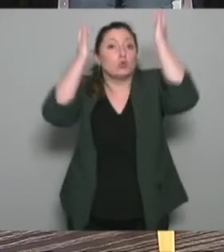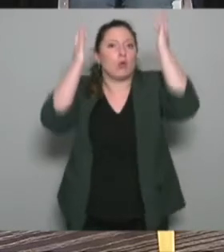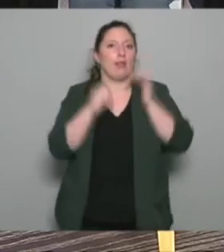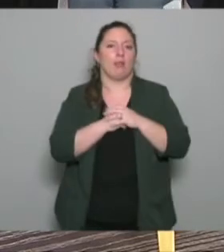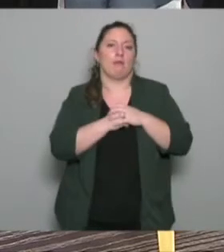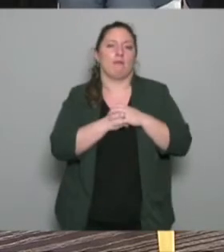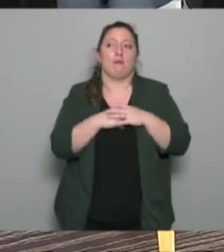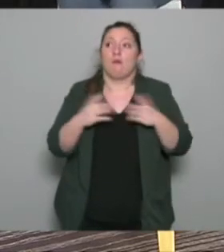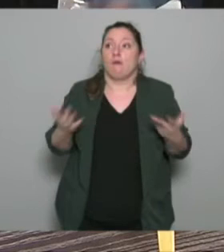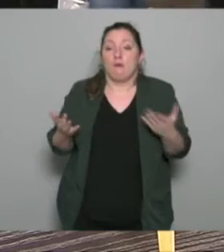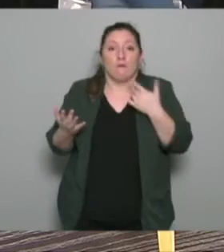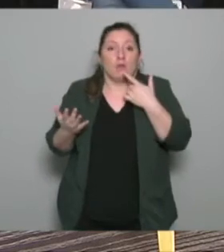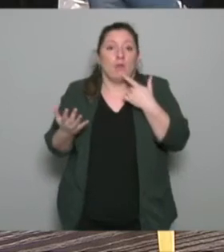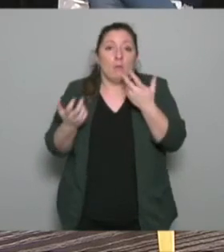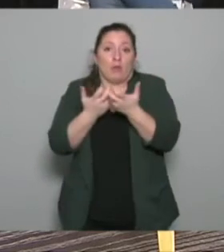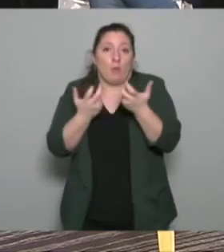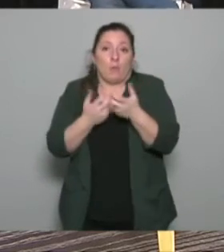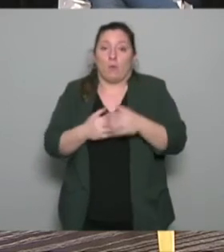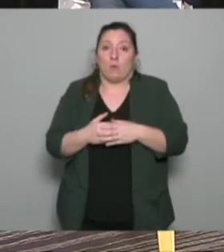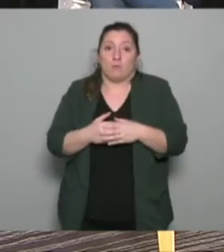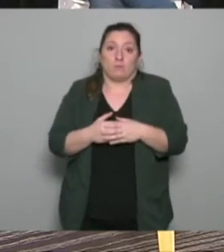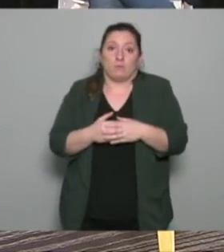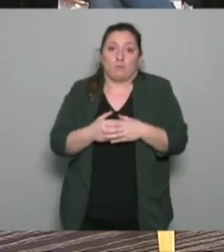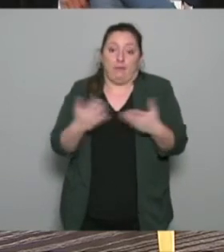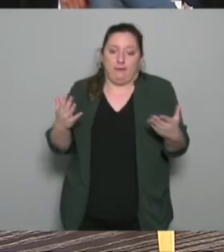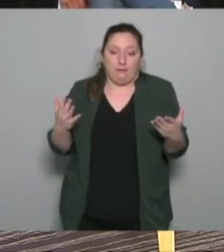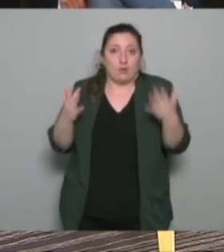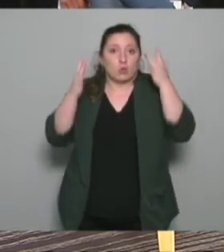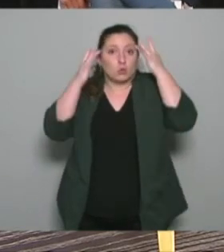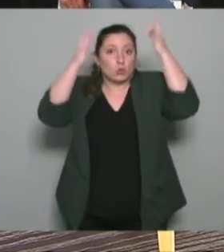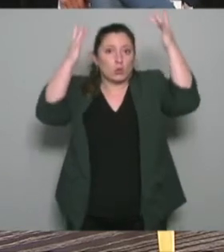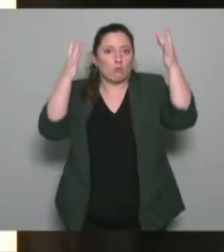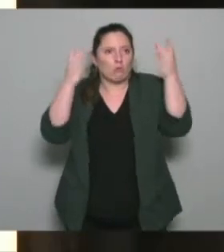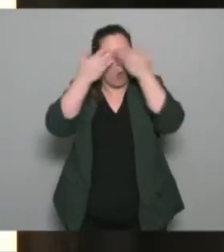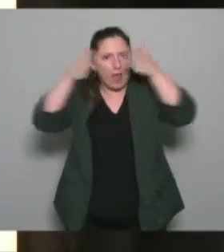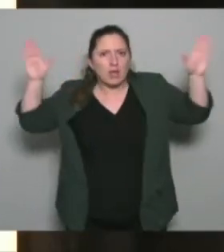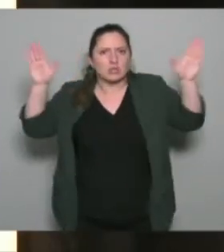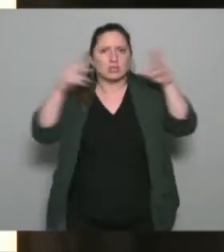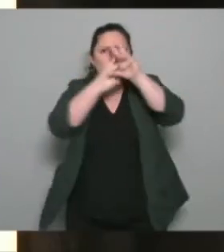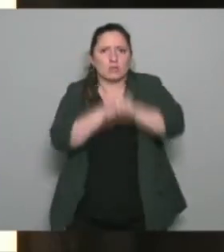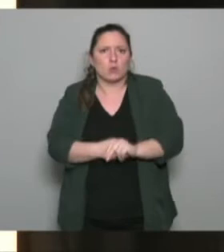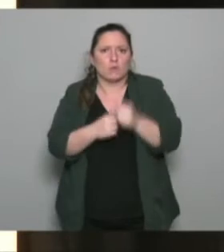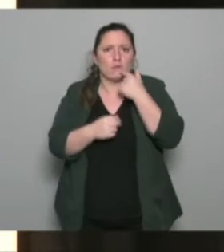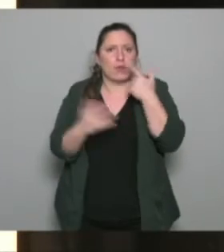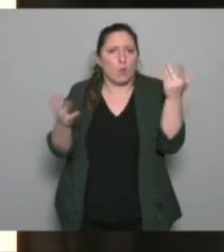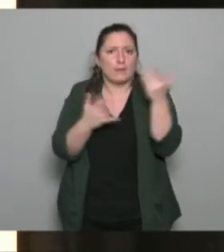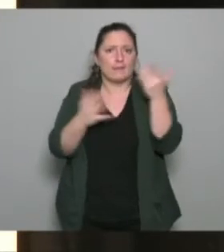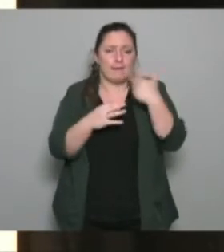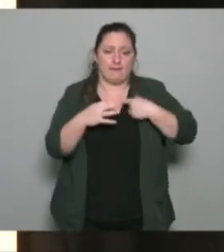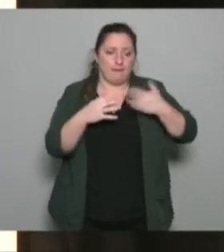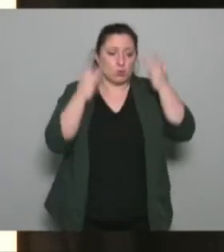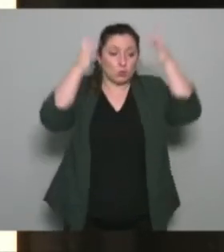culturels c'est que là j'aborde un peu la notion ma propre notion de ce que peut être la culture c'est à dire que ce sont des objets qu'on a fabriqués pour pouvoir